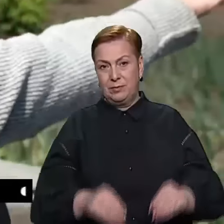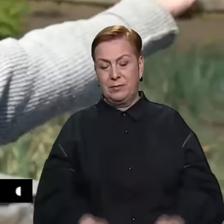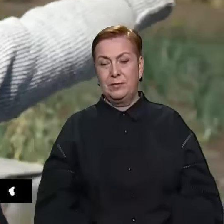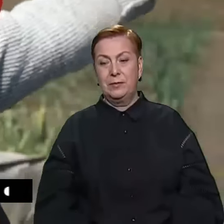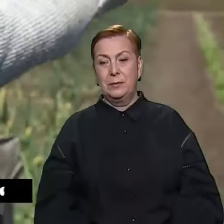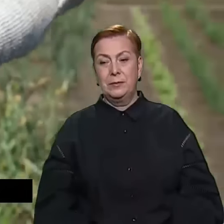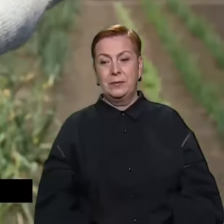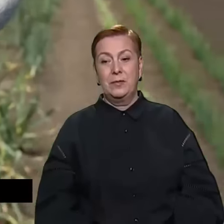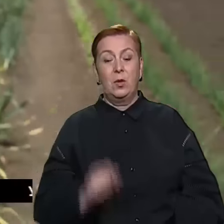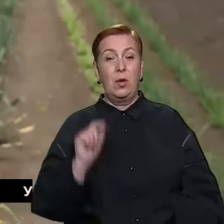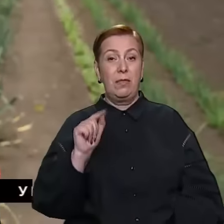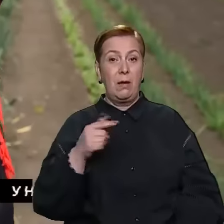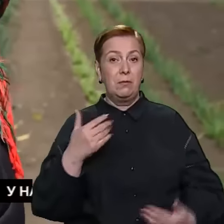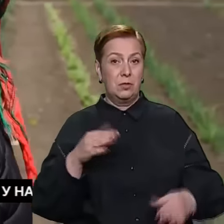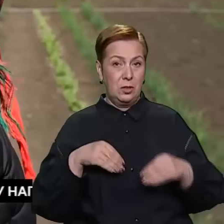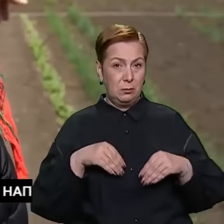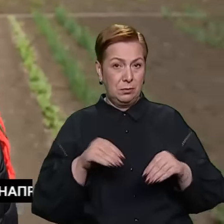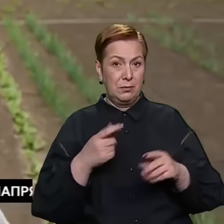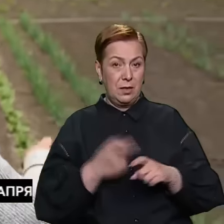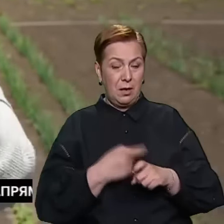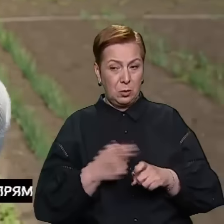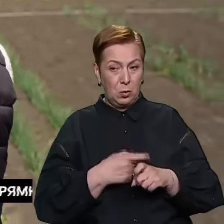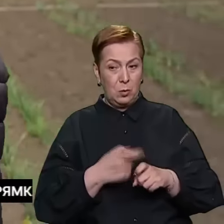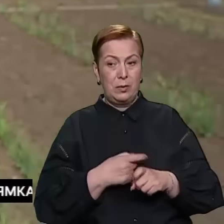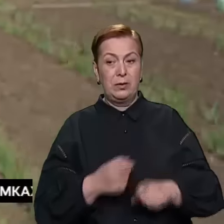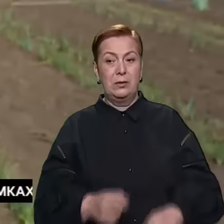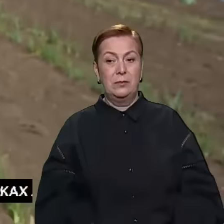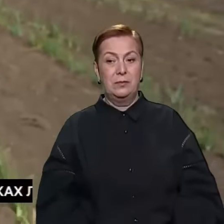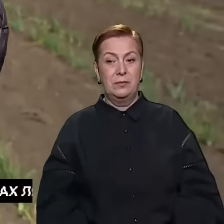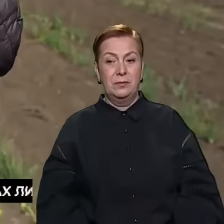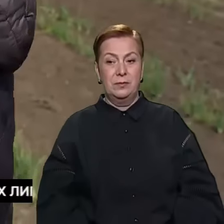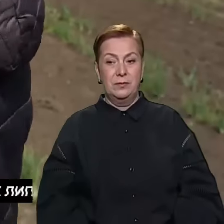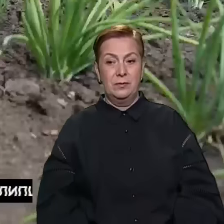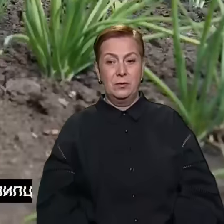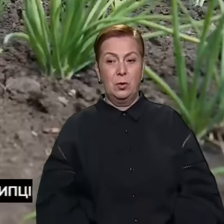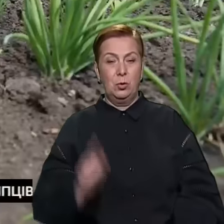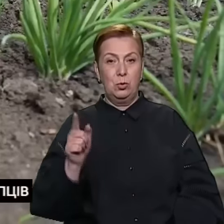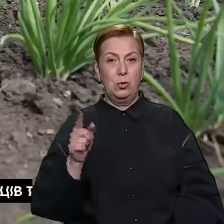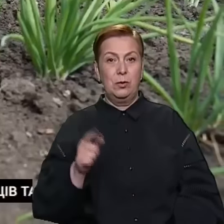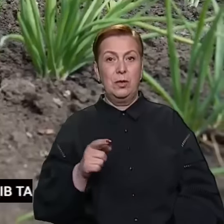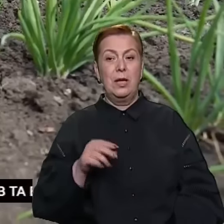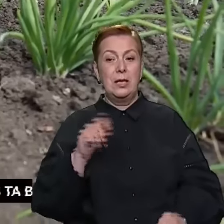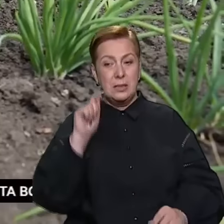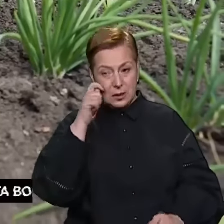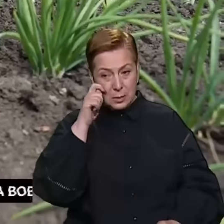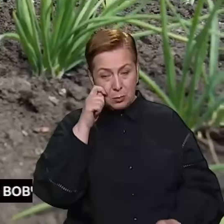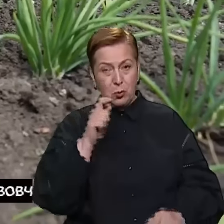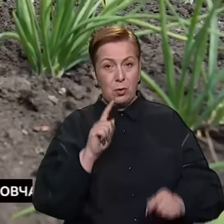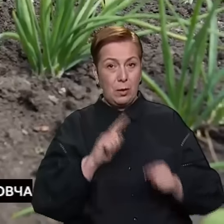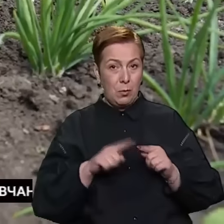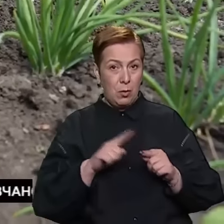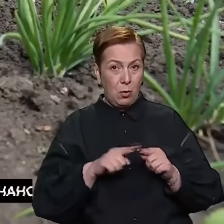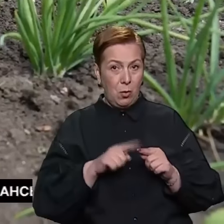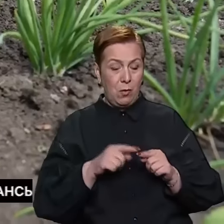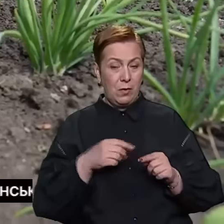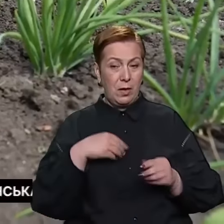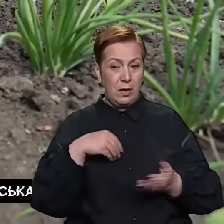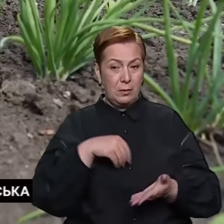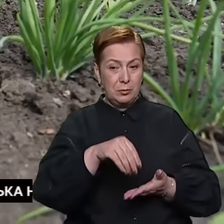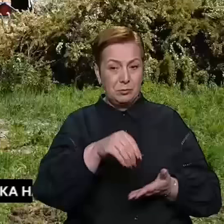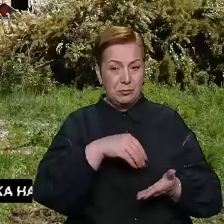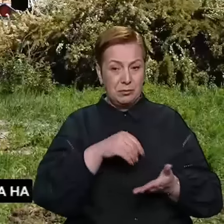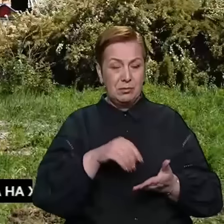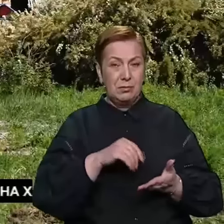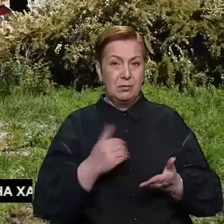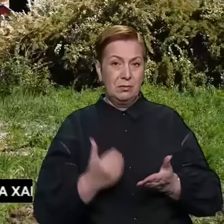картопля посаджена. Ось цибуля. Морковка я пересіла, вчора би не